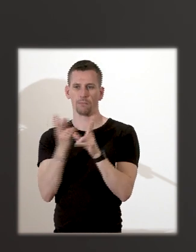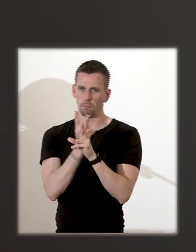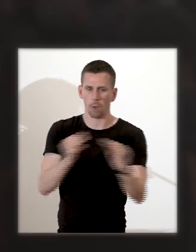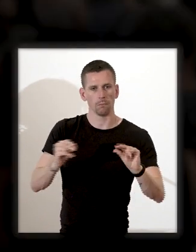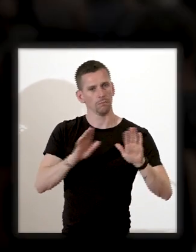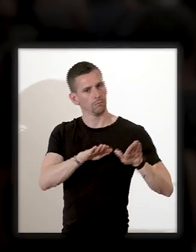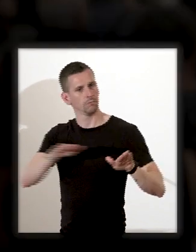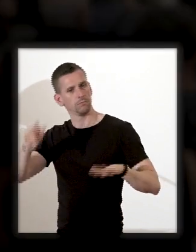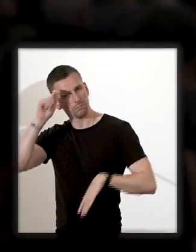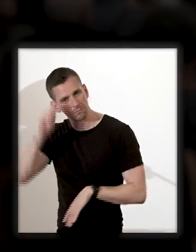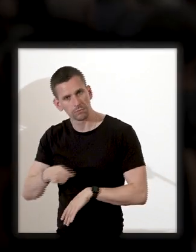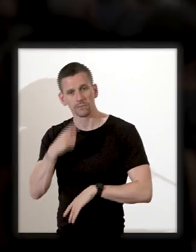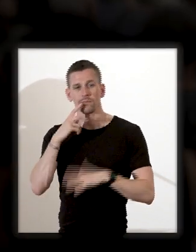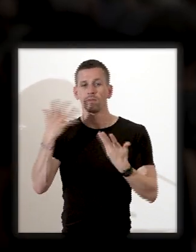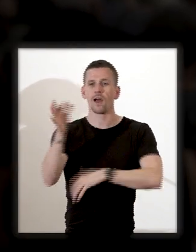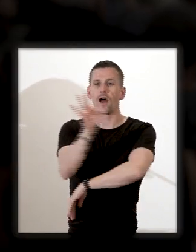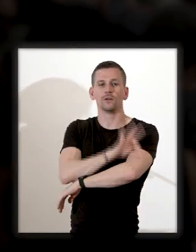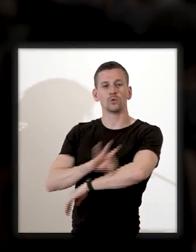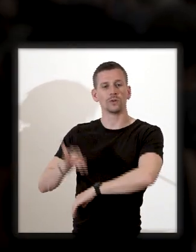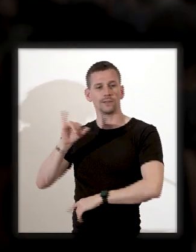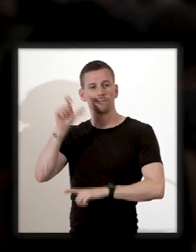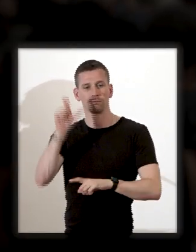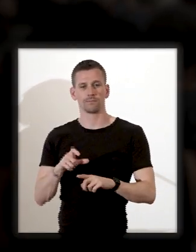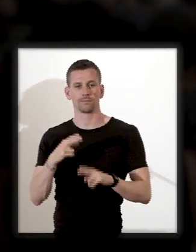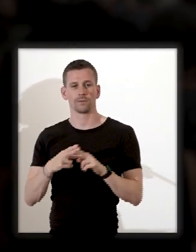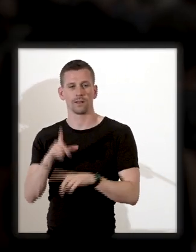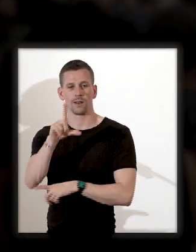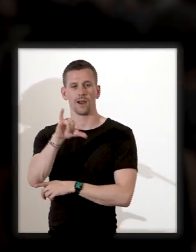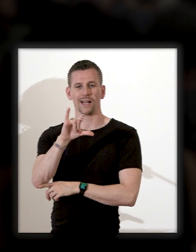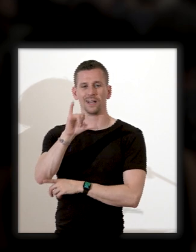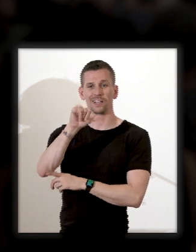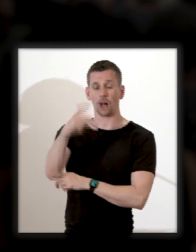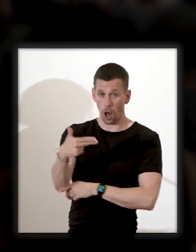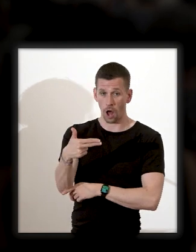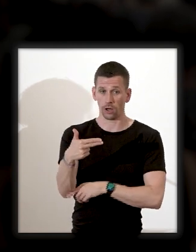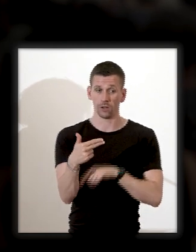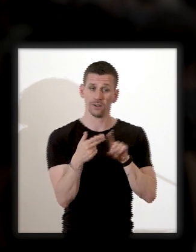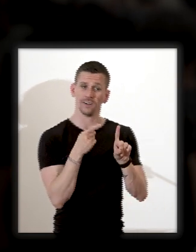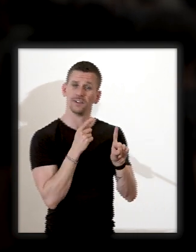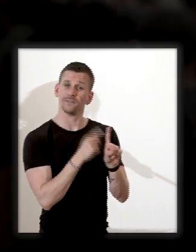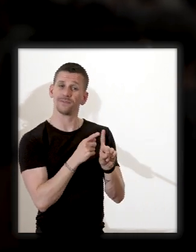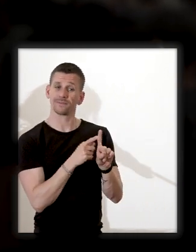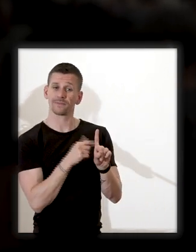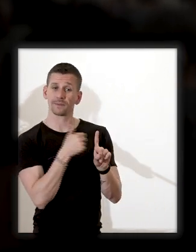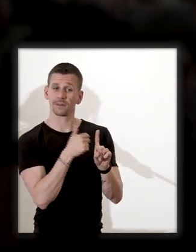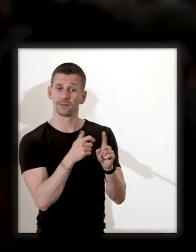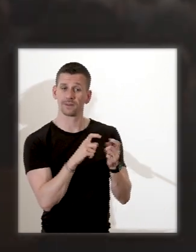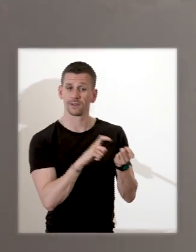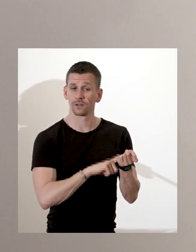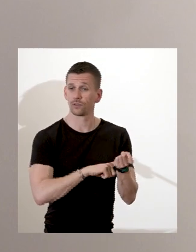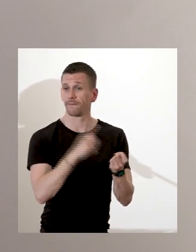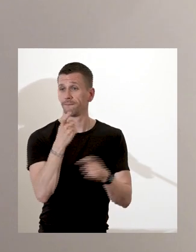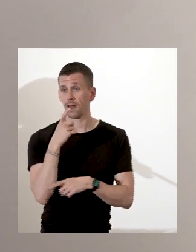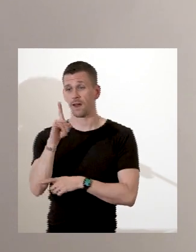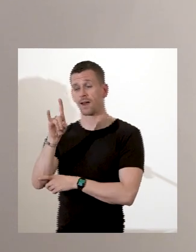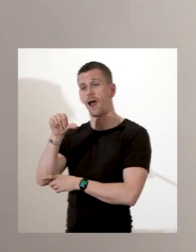'architecte s'appelle Rodney Leon, qui est lui-même d'origine haïtienne, Rodney Leon l'a surnommé l'Arche du Retour, en référence